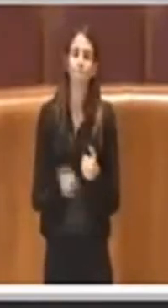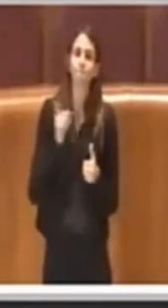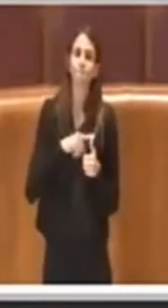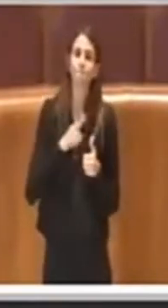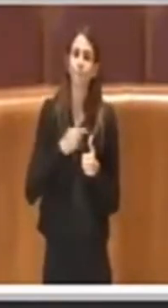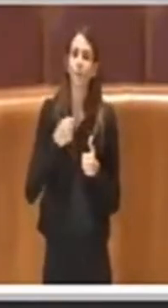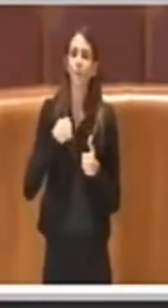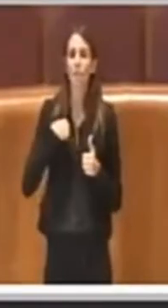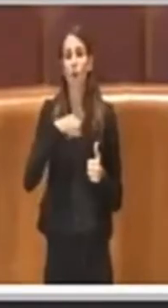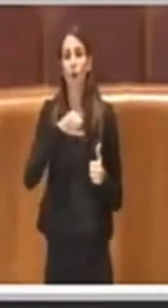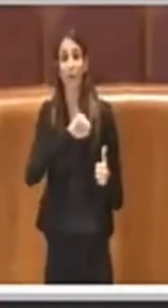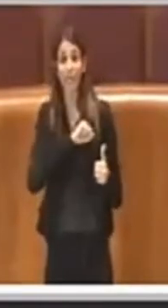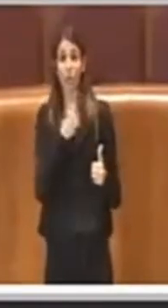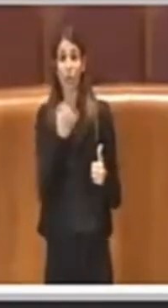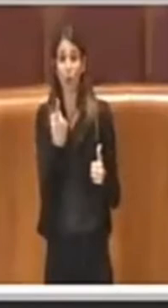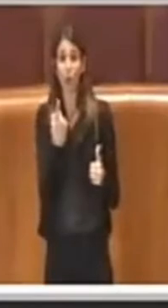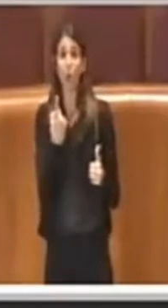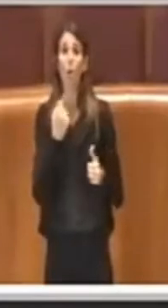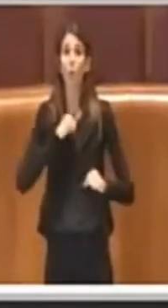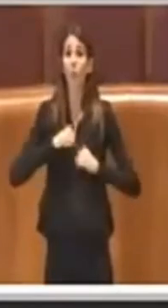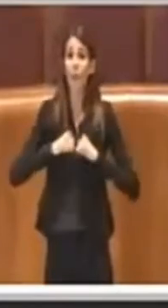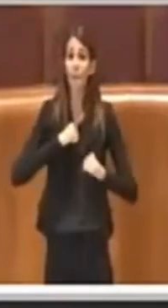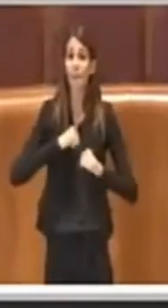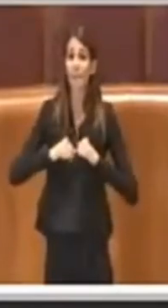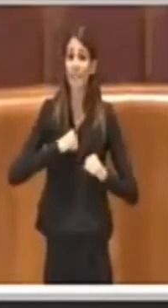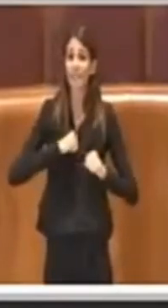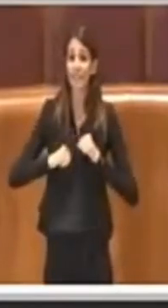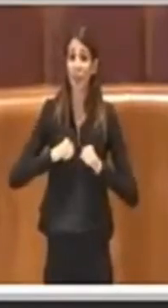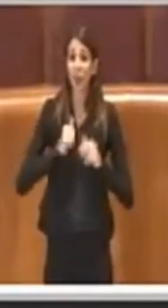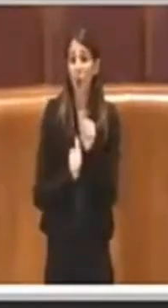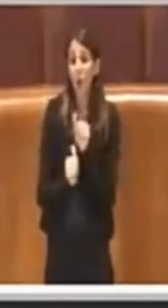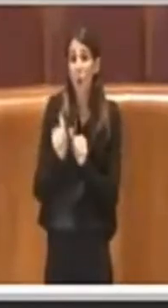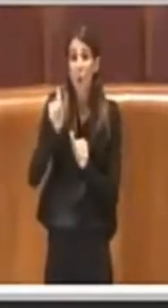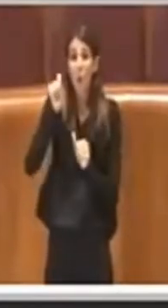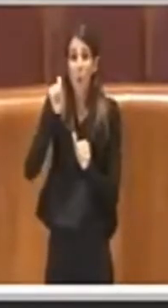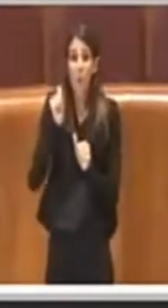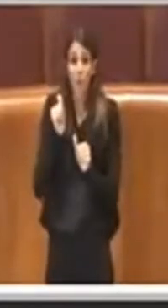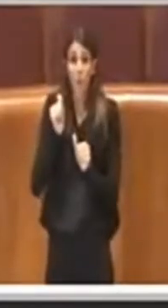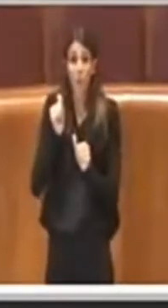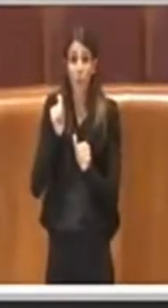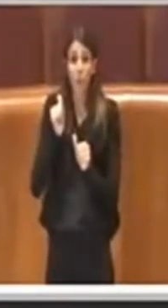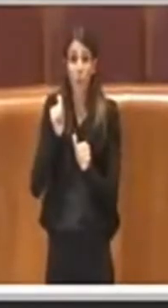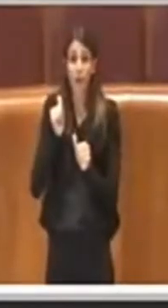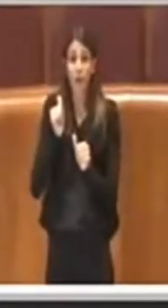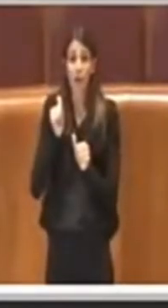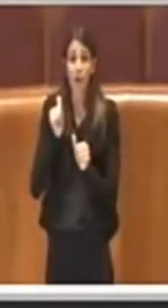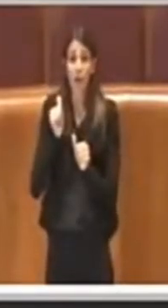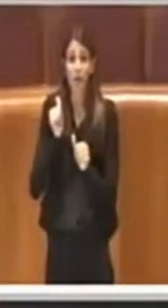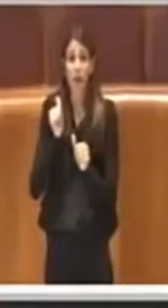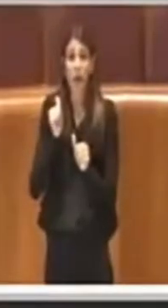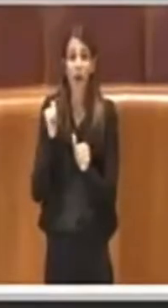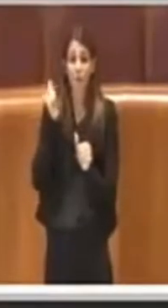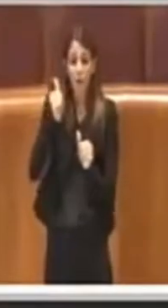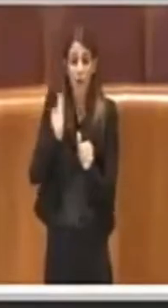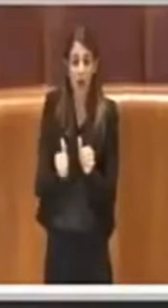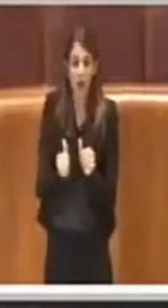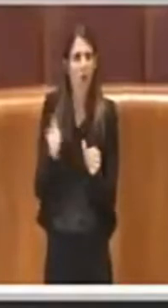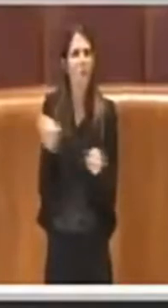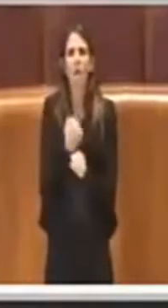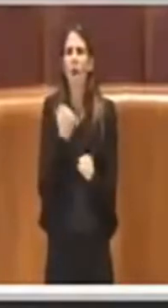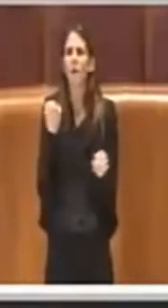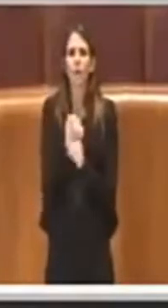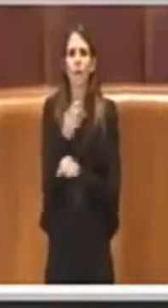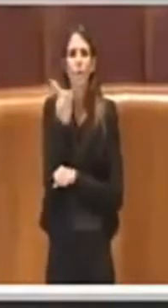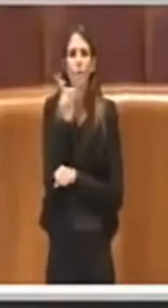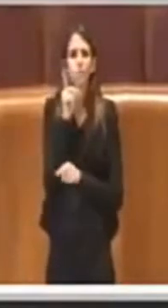'amministrazione non è che smette di lavorare un anno prima del suo mandato e non è che tutto quello che farà nell'ultimo anno